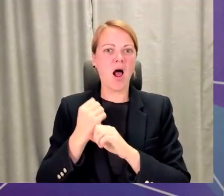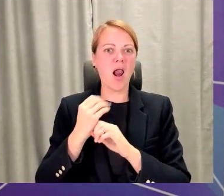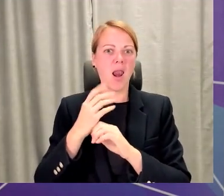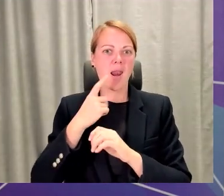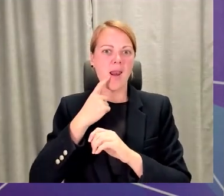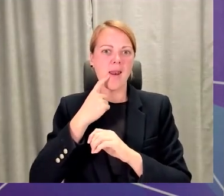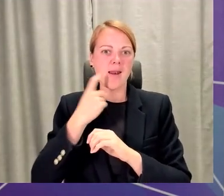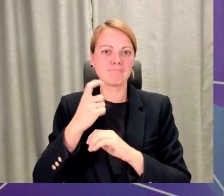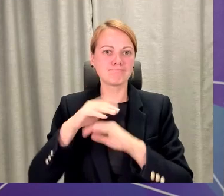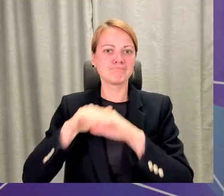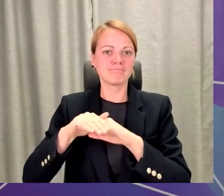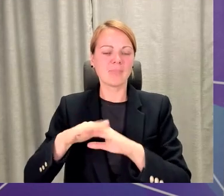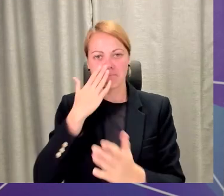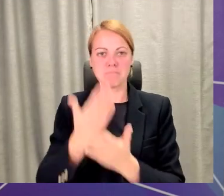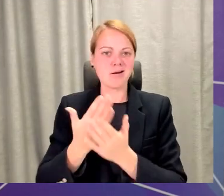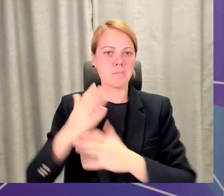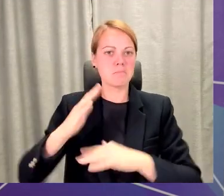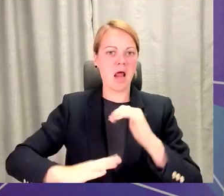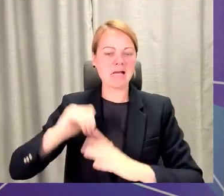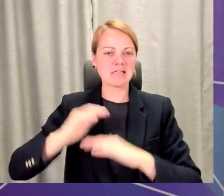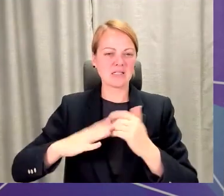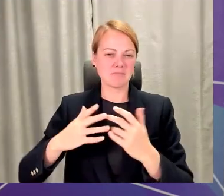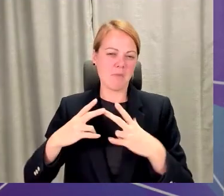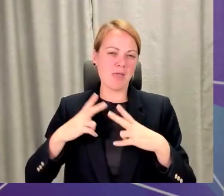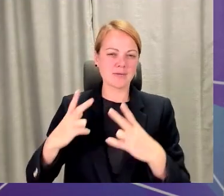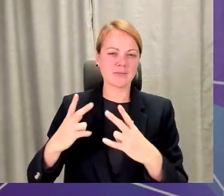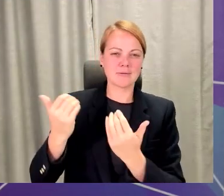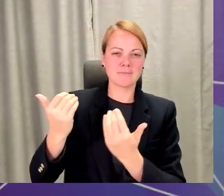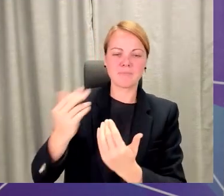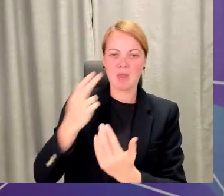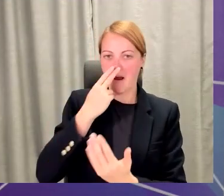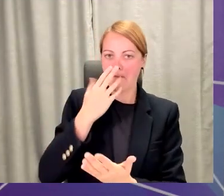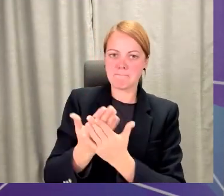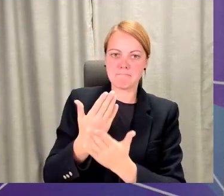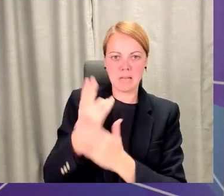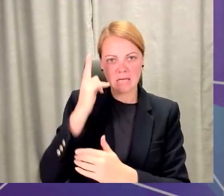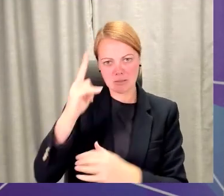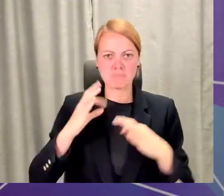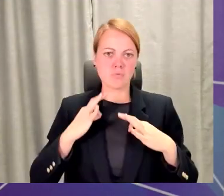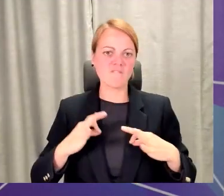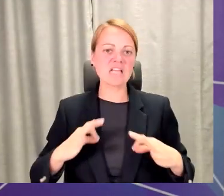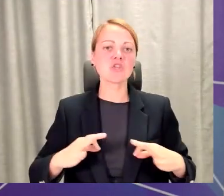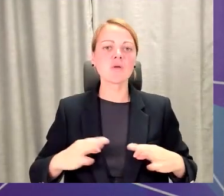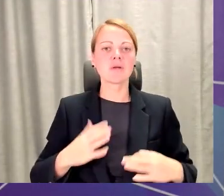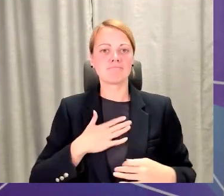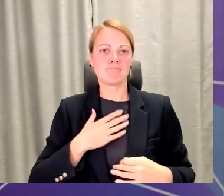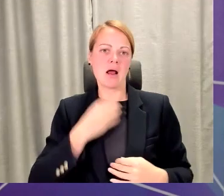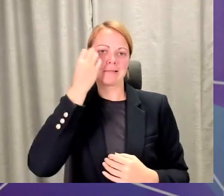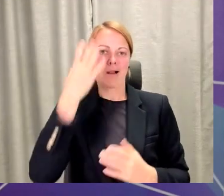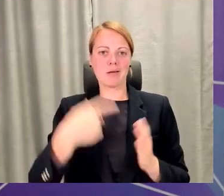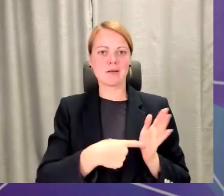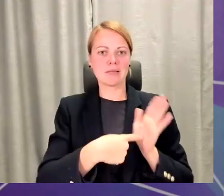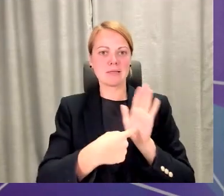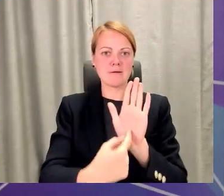darba devējam, apliecināt profesionāli savu iegūtu izglītību. Un tad mēs nonākam pieaugušu